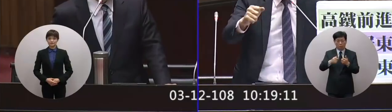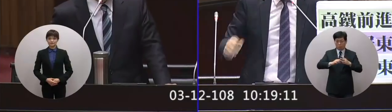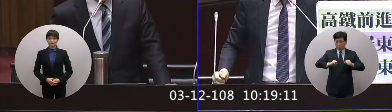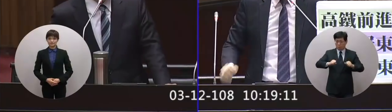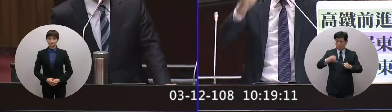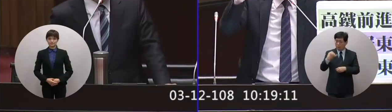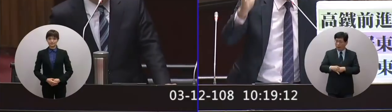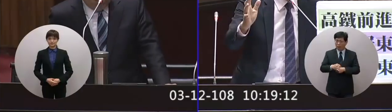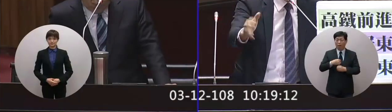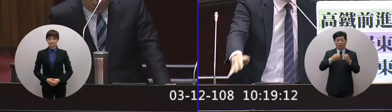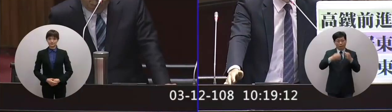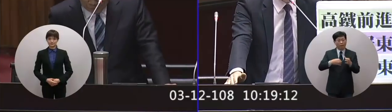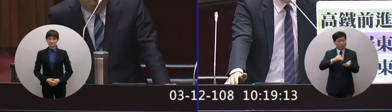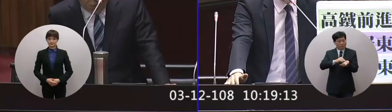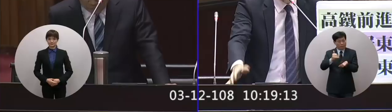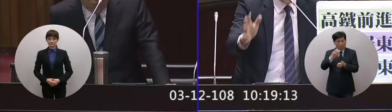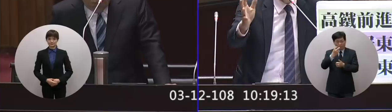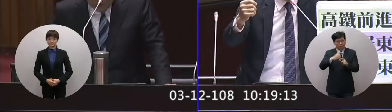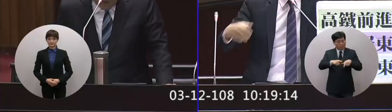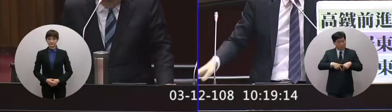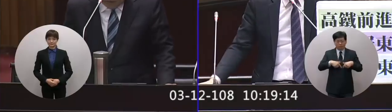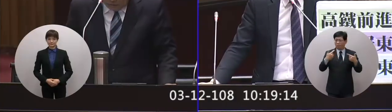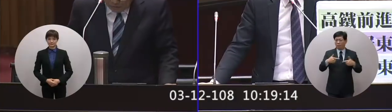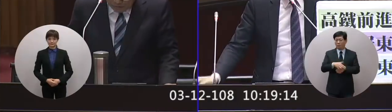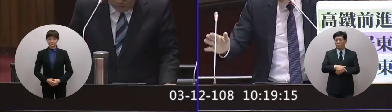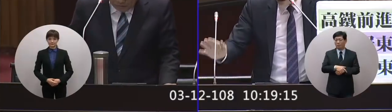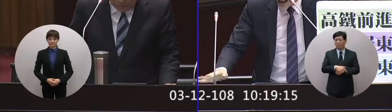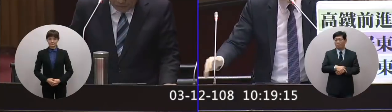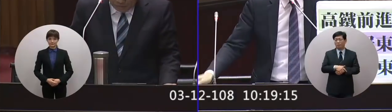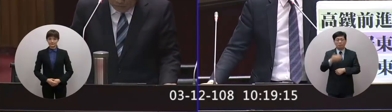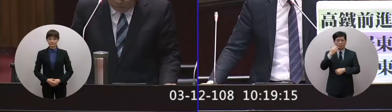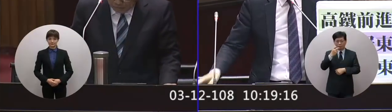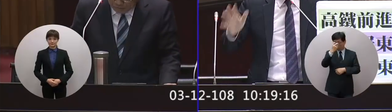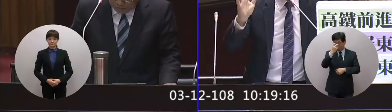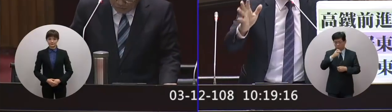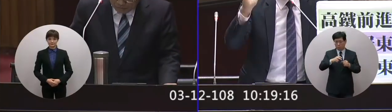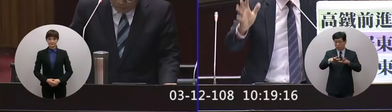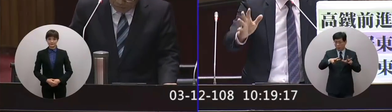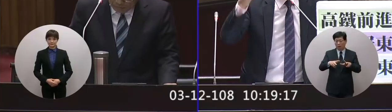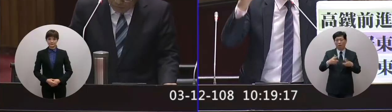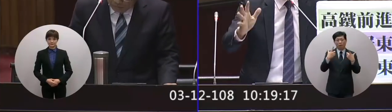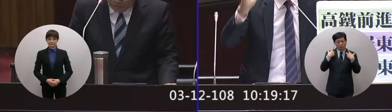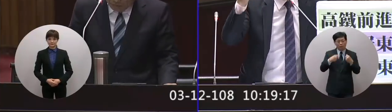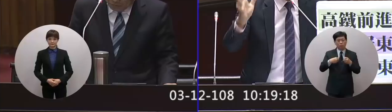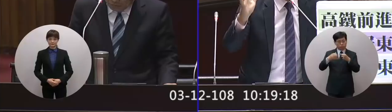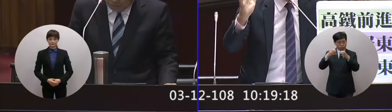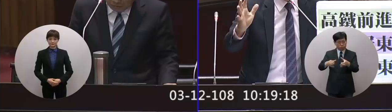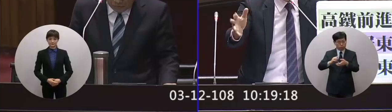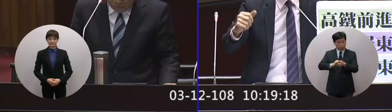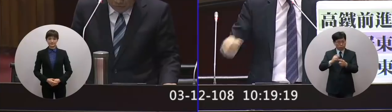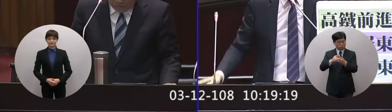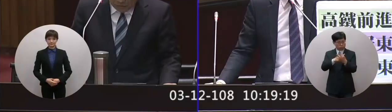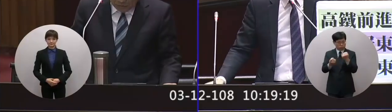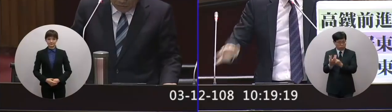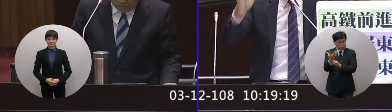健康比較差所以是要設醫學中心照顧嗎不是啦你只要仔細看這個圖因為醫學中心要設在有一定